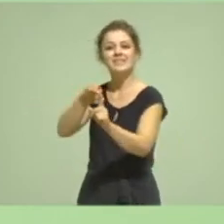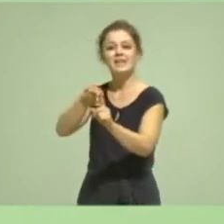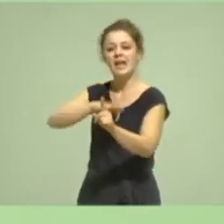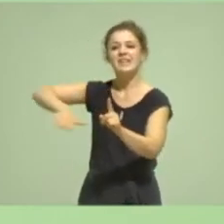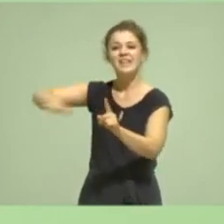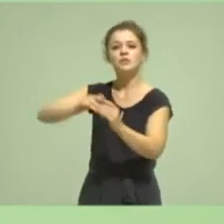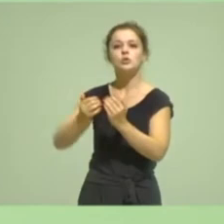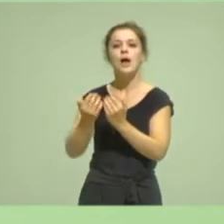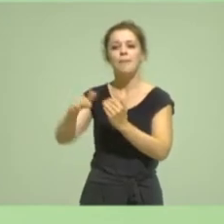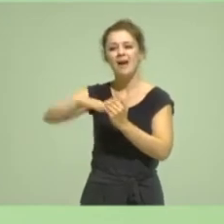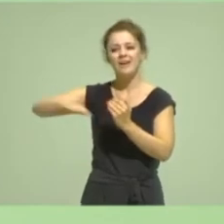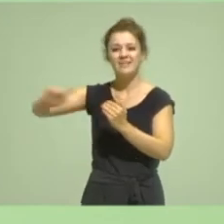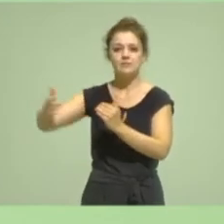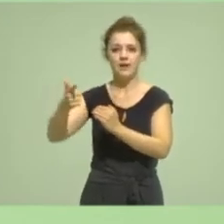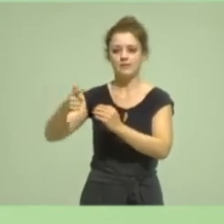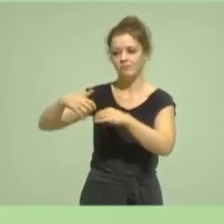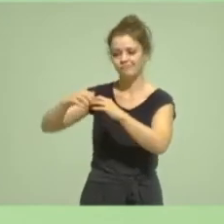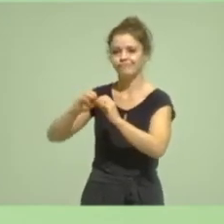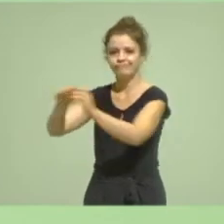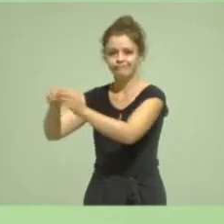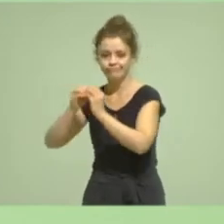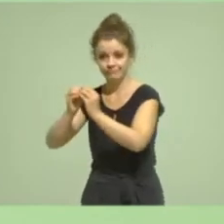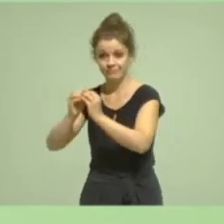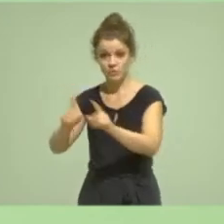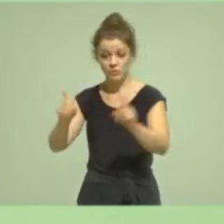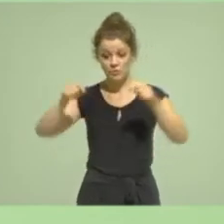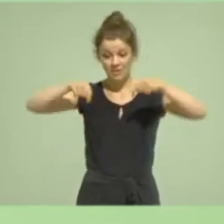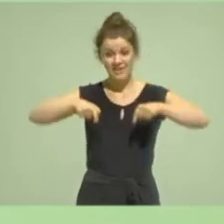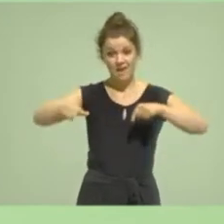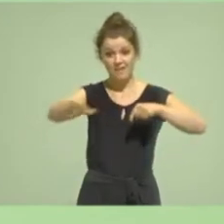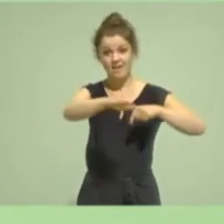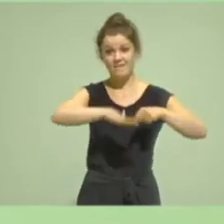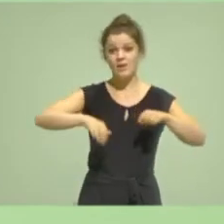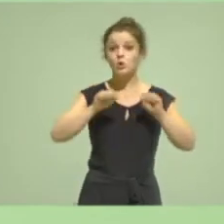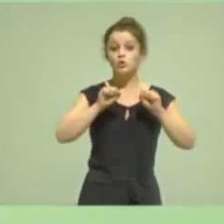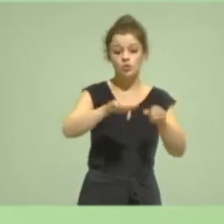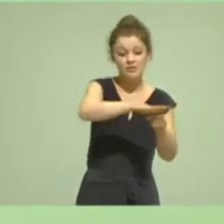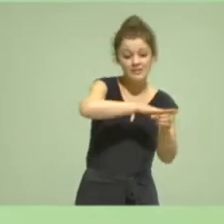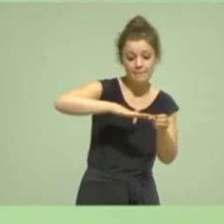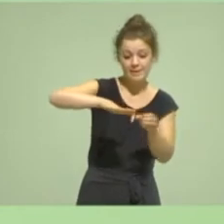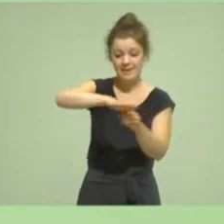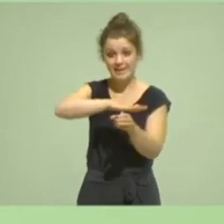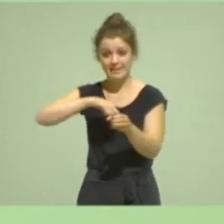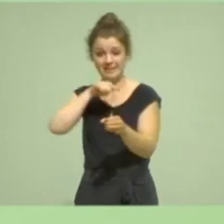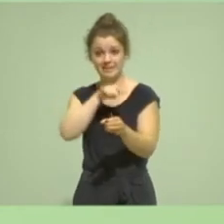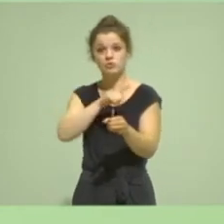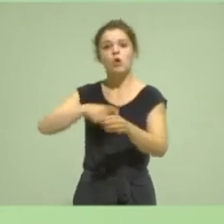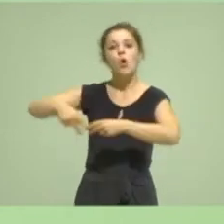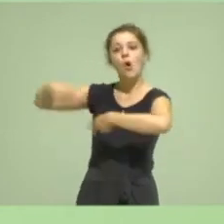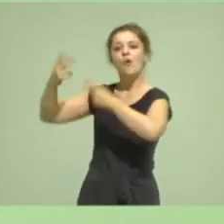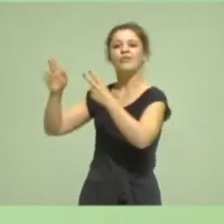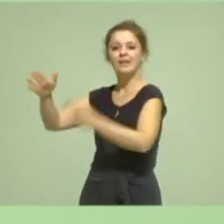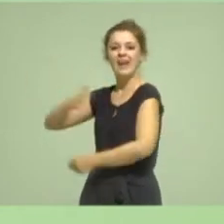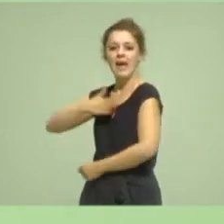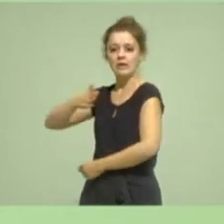Freundinnen und Freunde, die Schutzgebiete Nordrhein-Westfalens in öffentliches Eigentum überführt werden in die